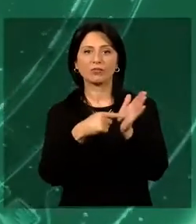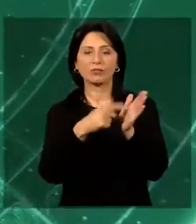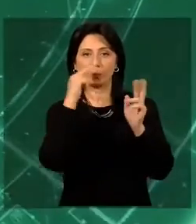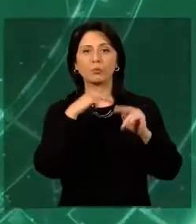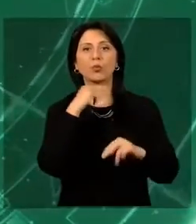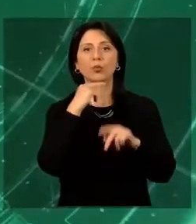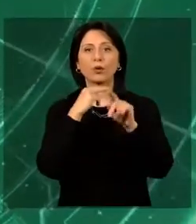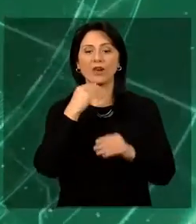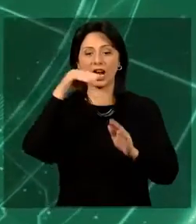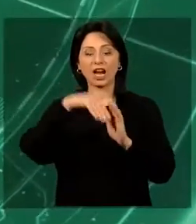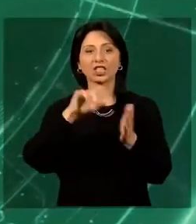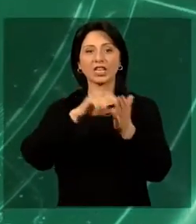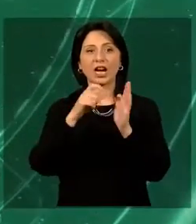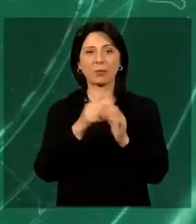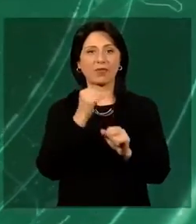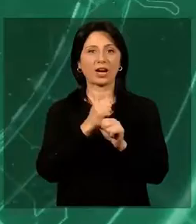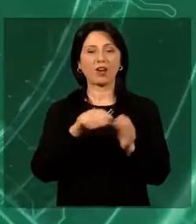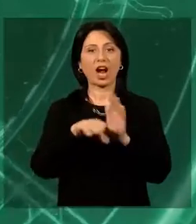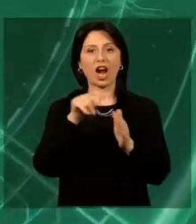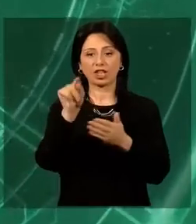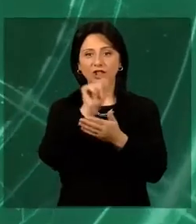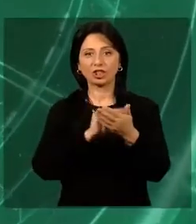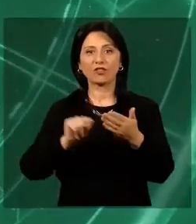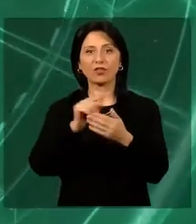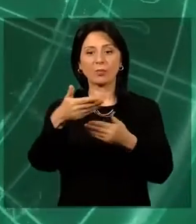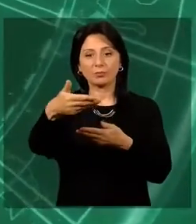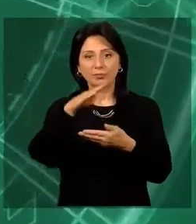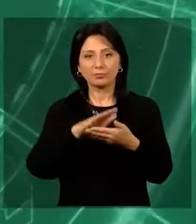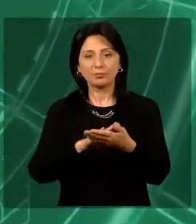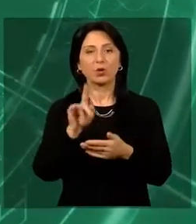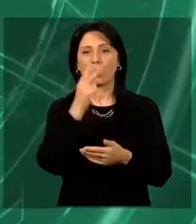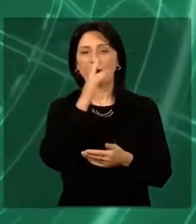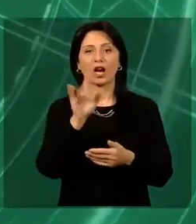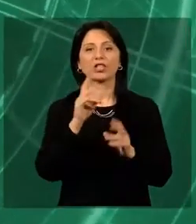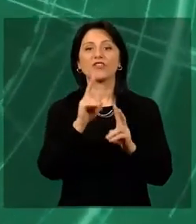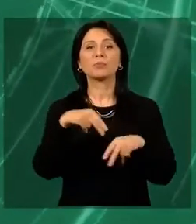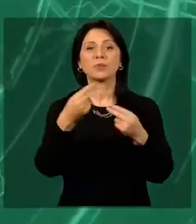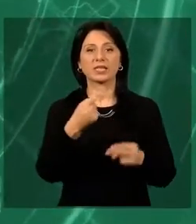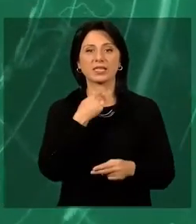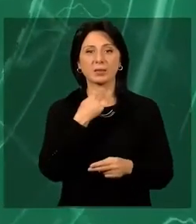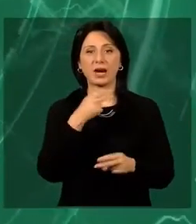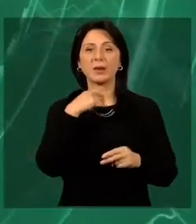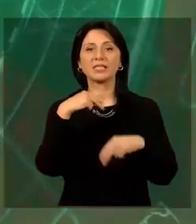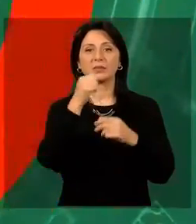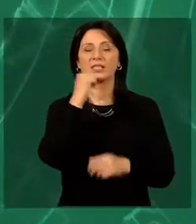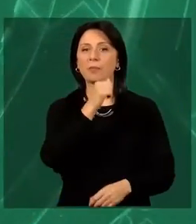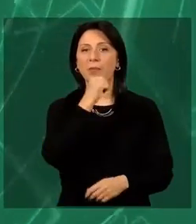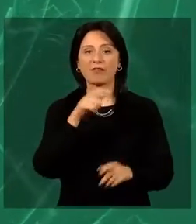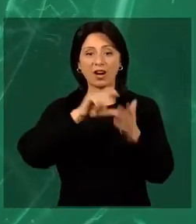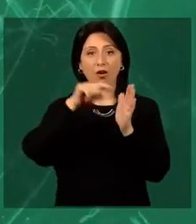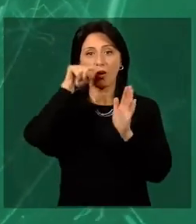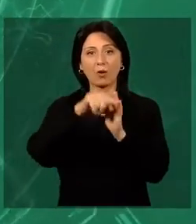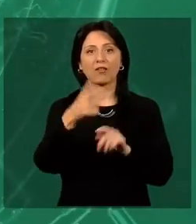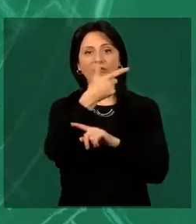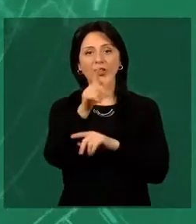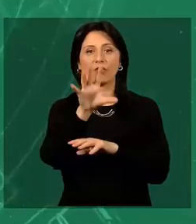Կվիախըցում կատարեք ձեր ընդրությունը և ծալեք կվիաքերթիկ այնպես, որ դեսանելի չլինի, թե ում տվեցիք ձեր ձայնը։ Այնը տալը կաղթնի է, կվիախըցում